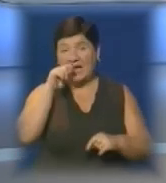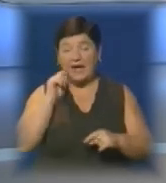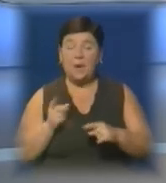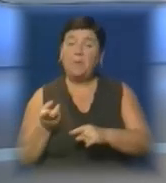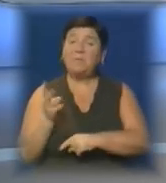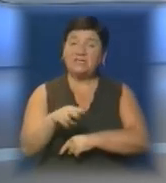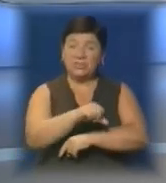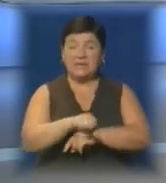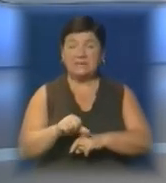закордонний паспорт.